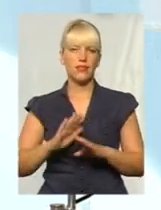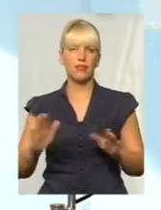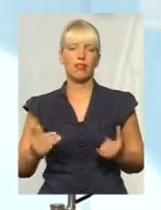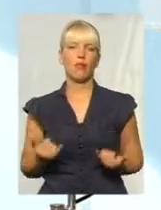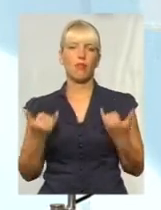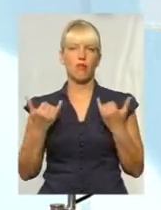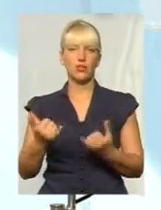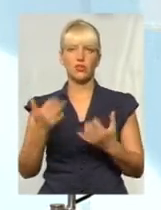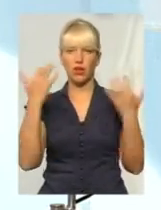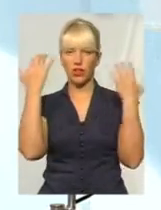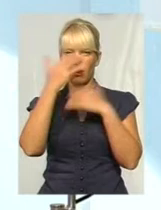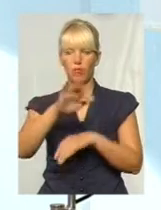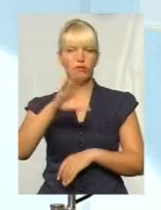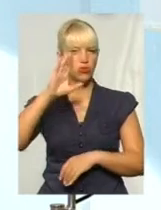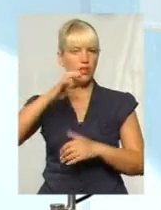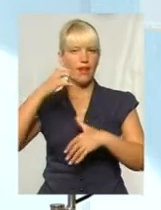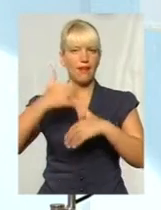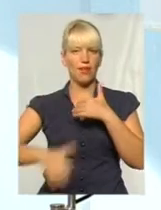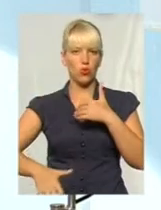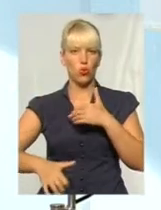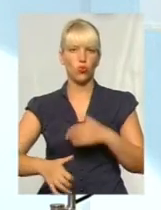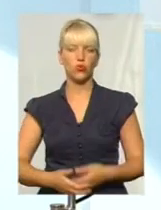бачать, ігнорують, можливо, інколи.